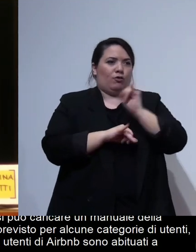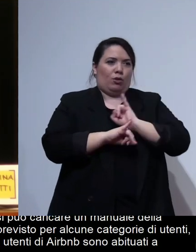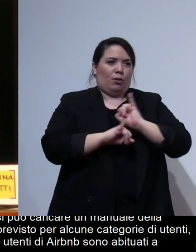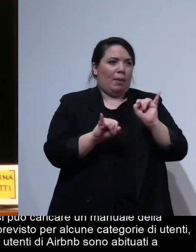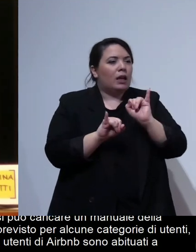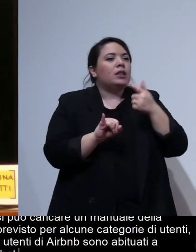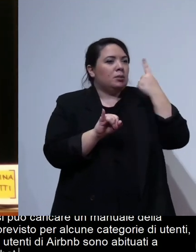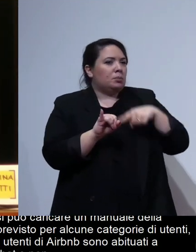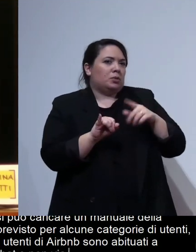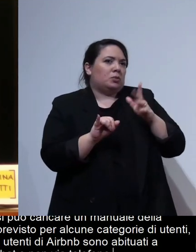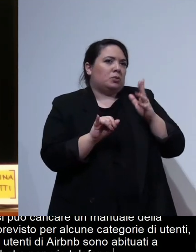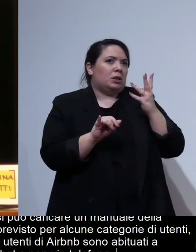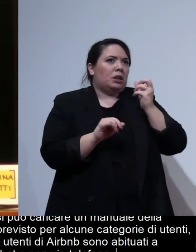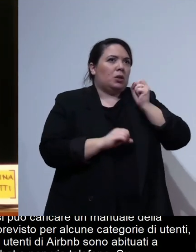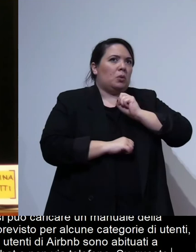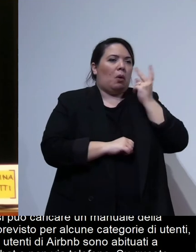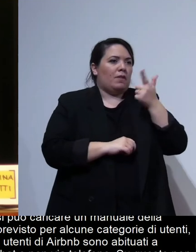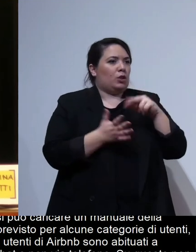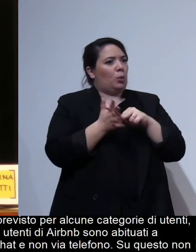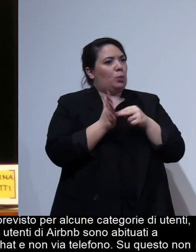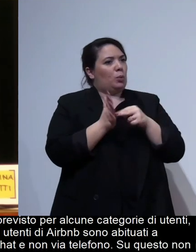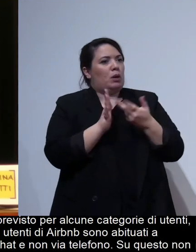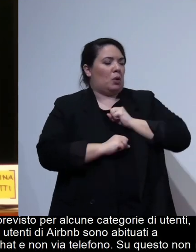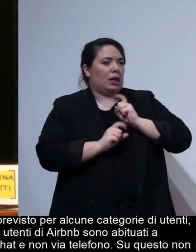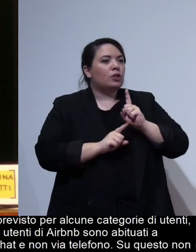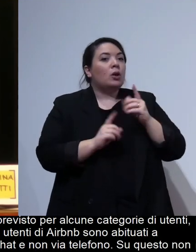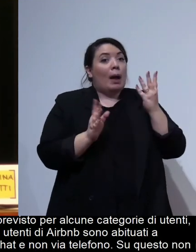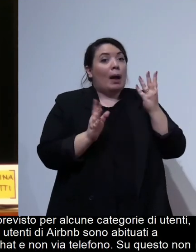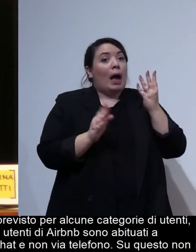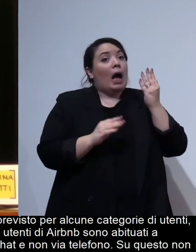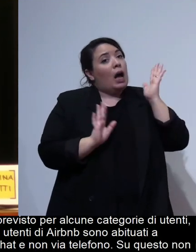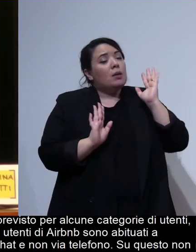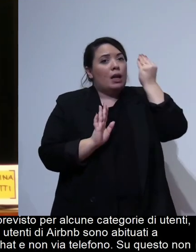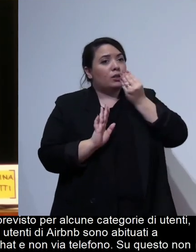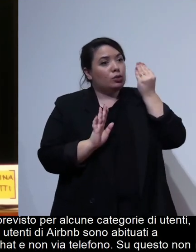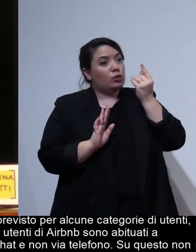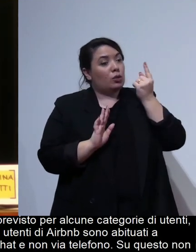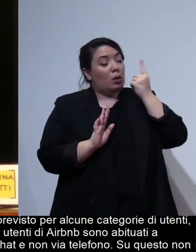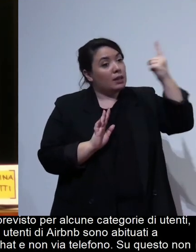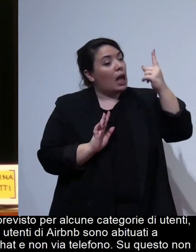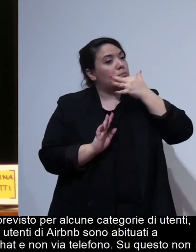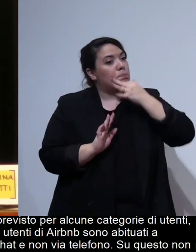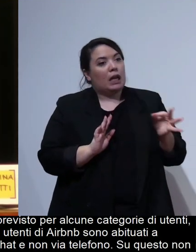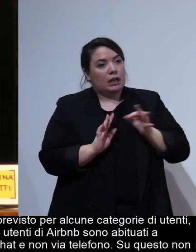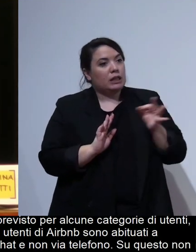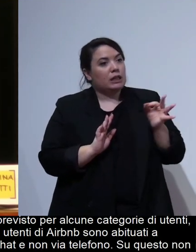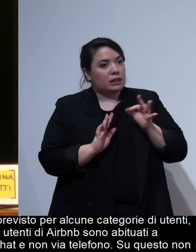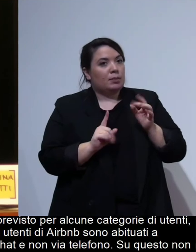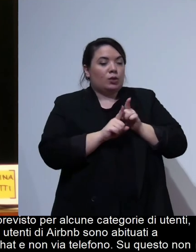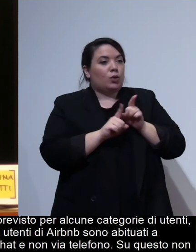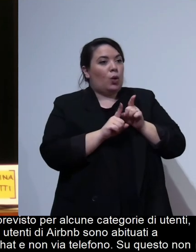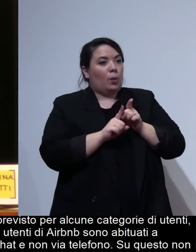su questo non vedo alcun problema penso che sia un'ottima idea quella di mettere una